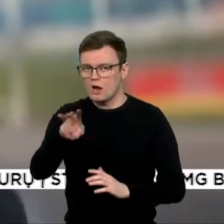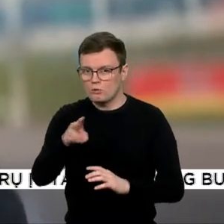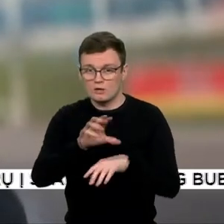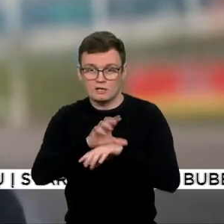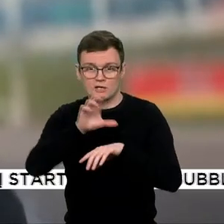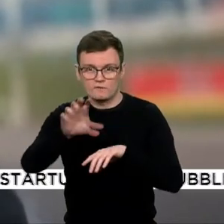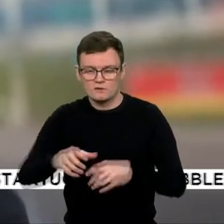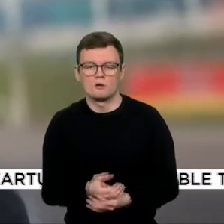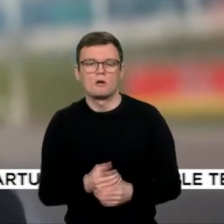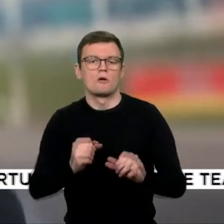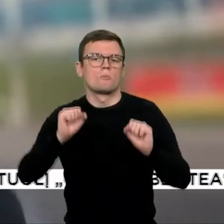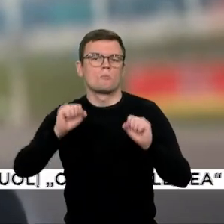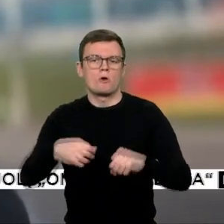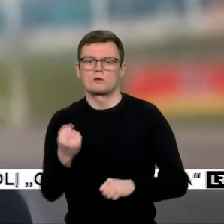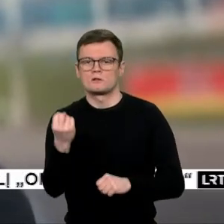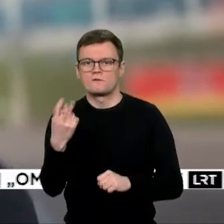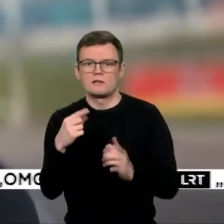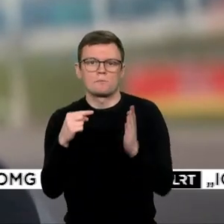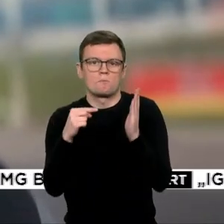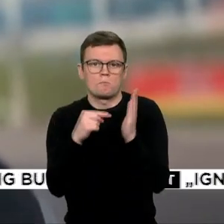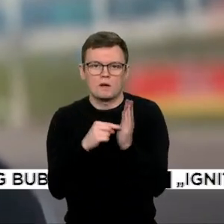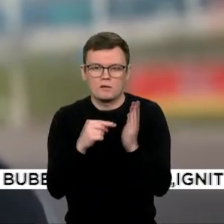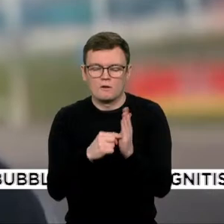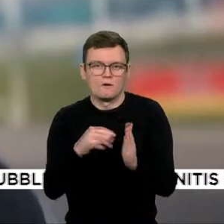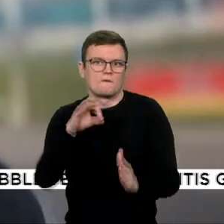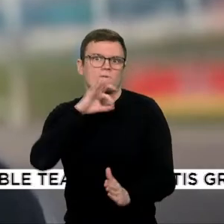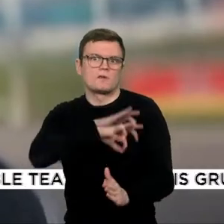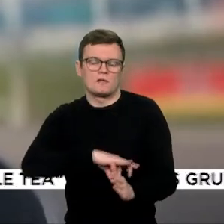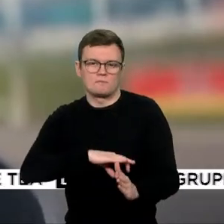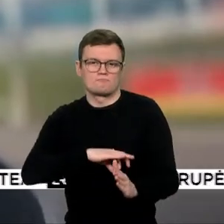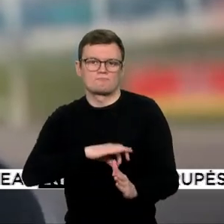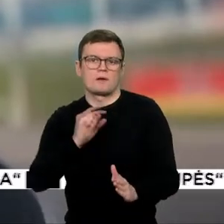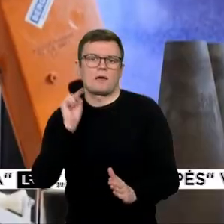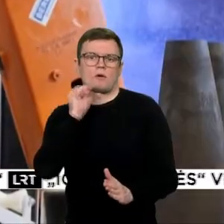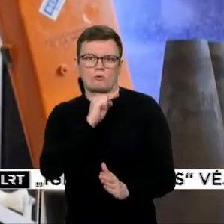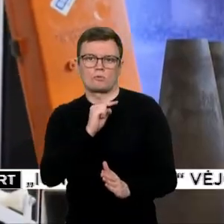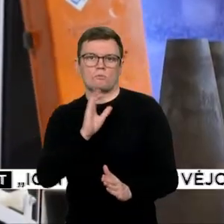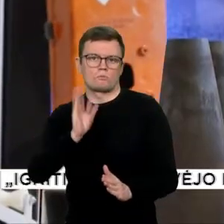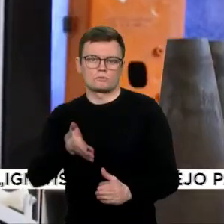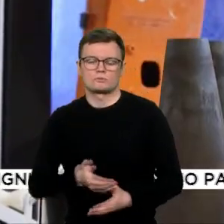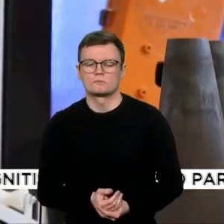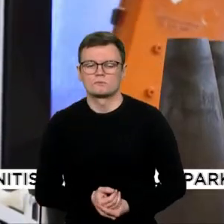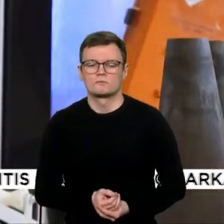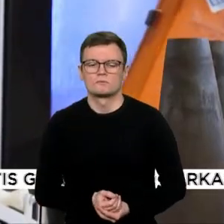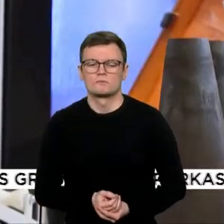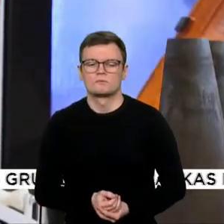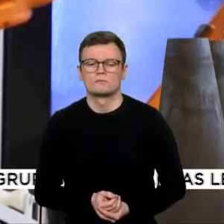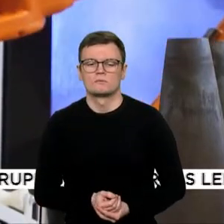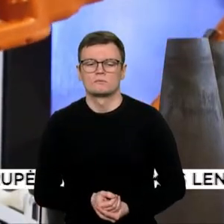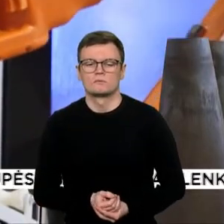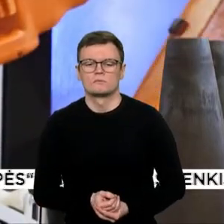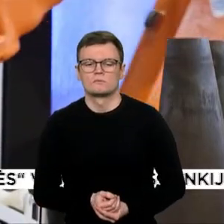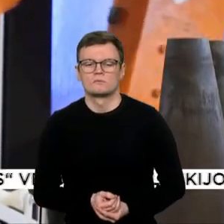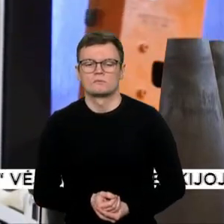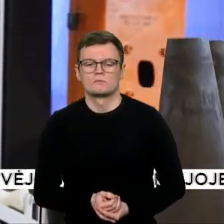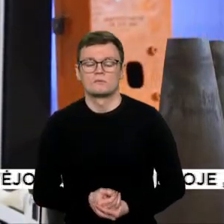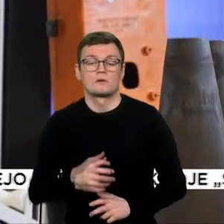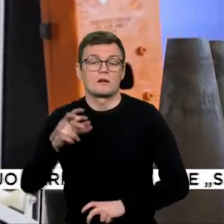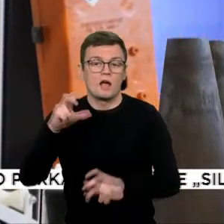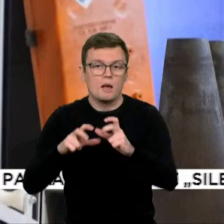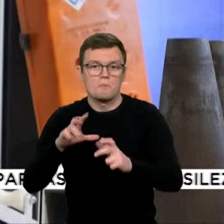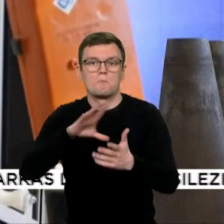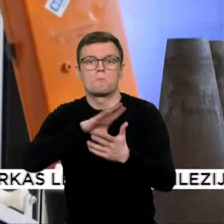kiek naudos ekonomikai tokia gamykla sukurtų. Gamykla be tėkimo grandinių nai veikti negali, tai